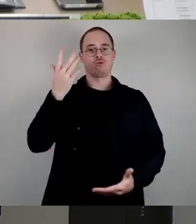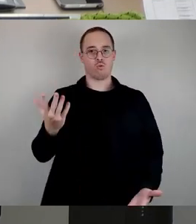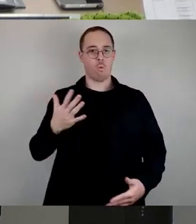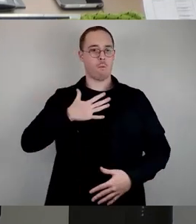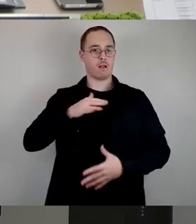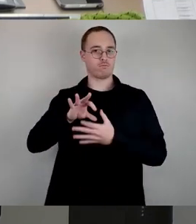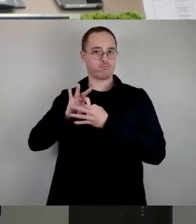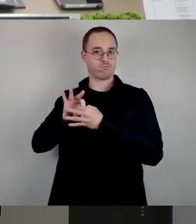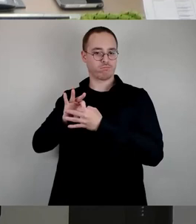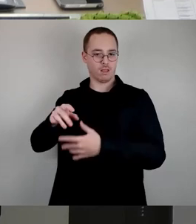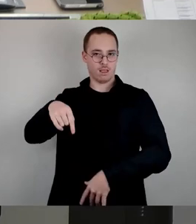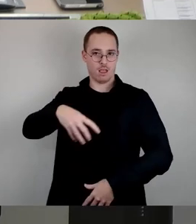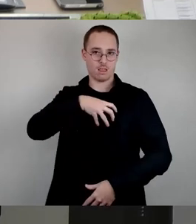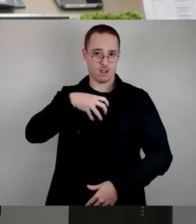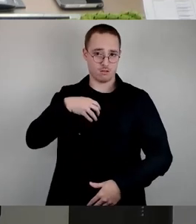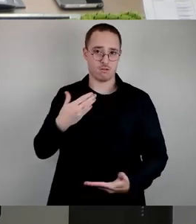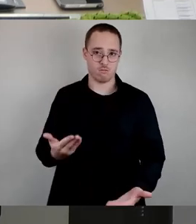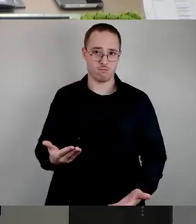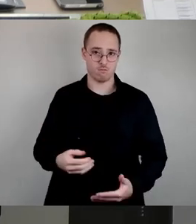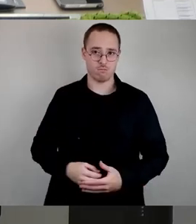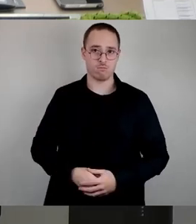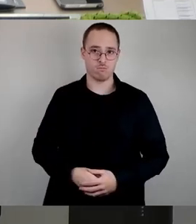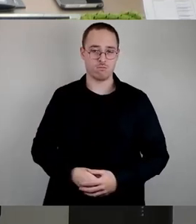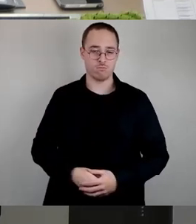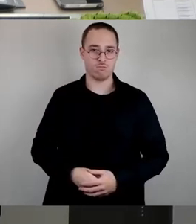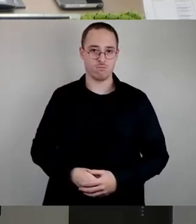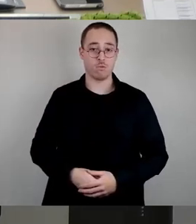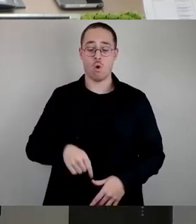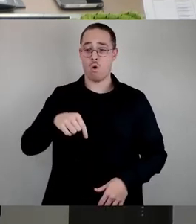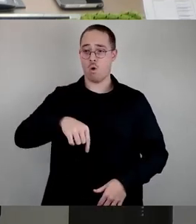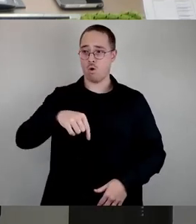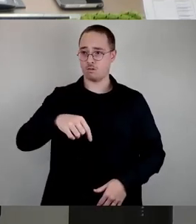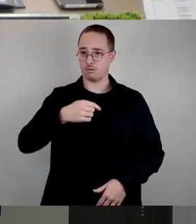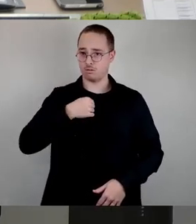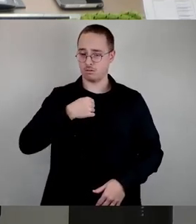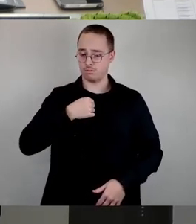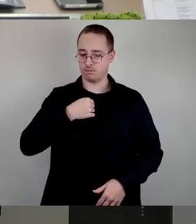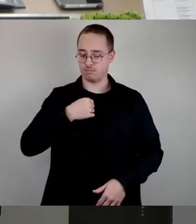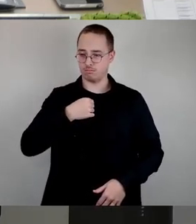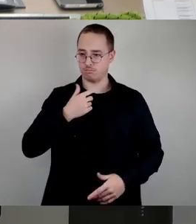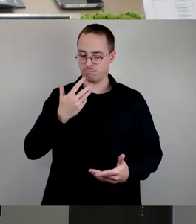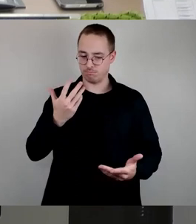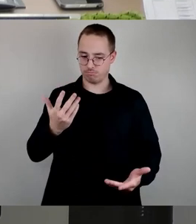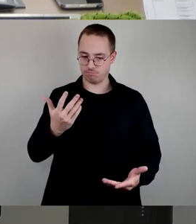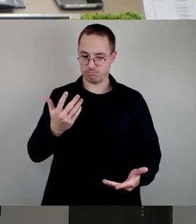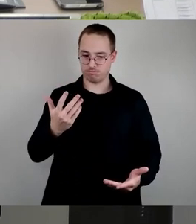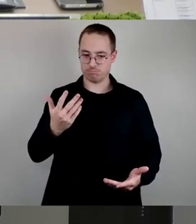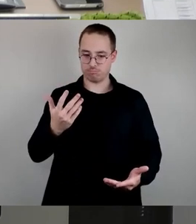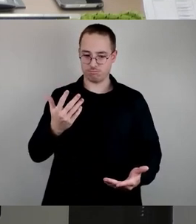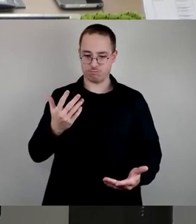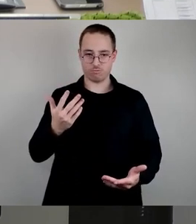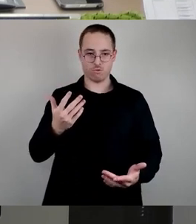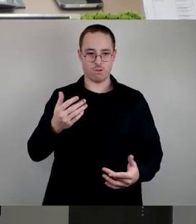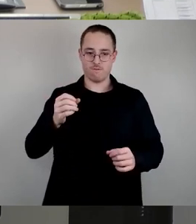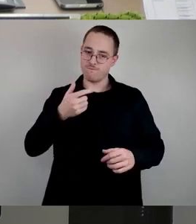zu dieser Stadt. Heute würde ich gebeten, das jüdische Leben in